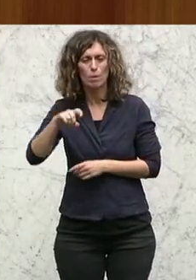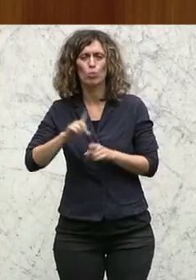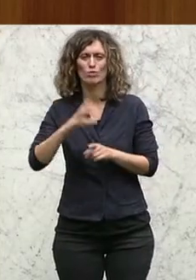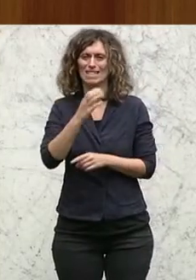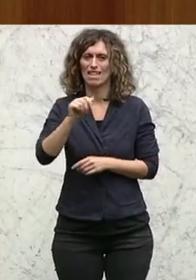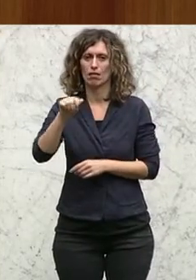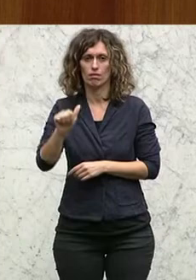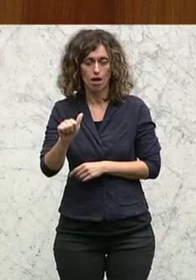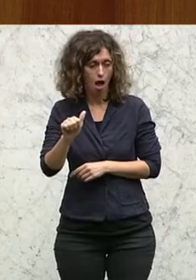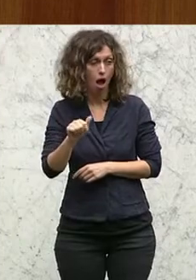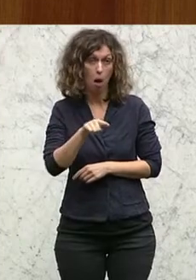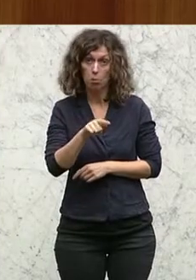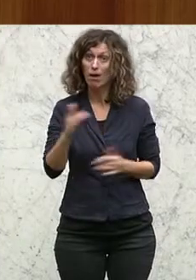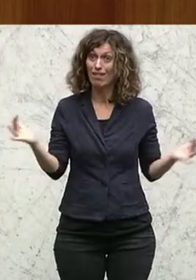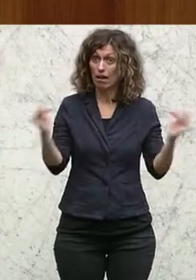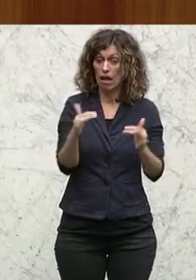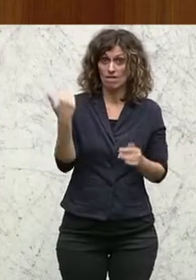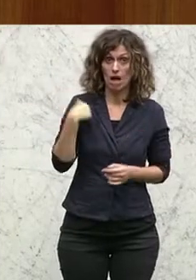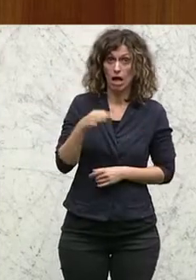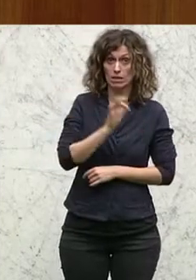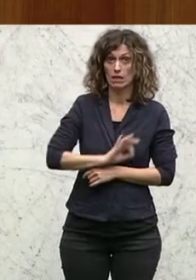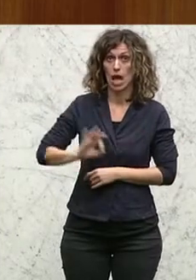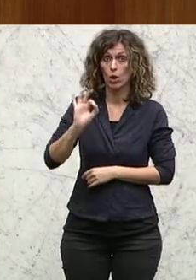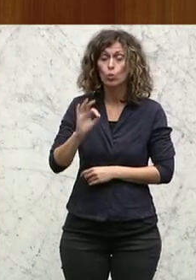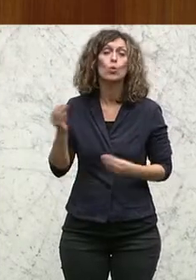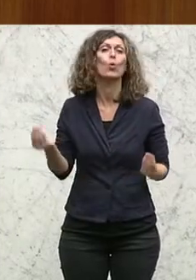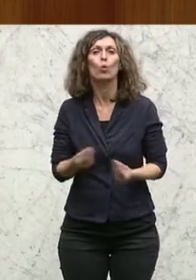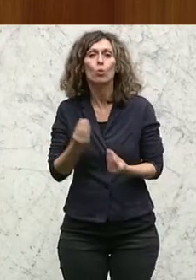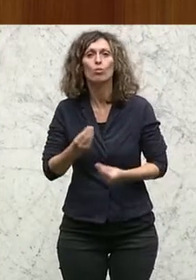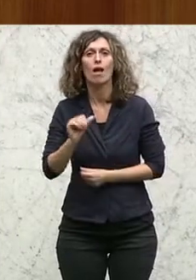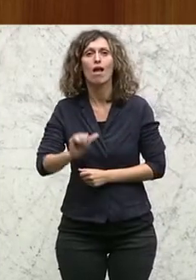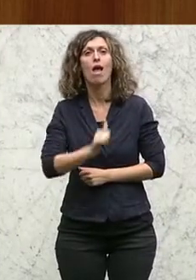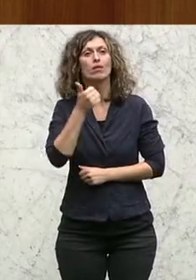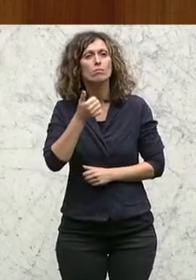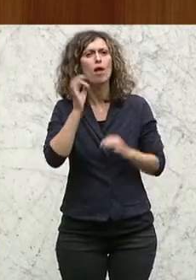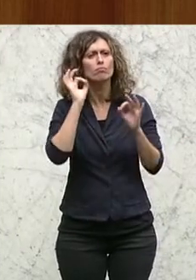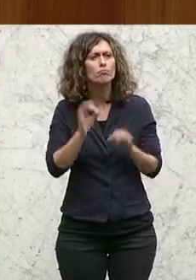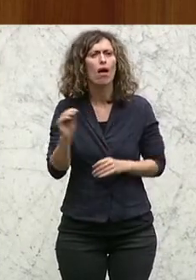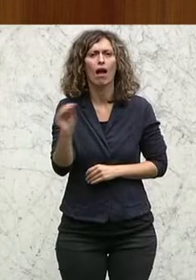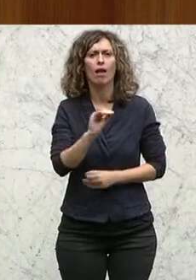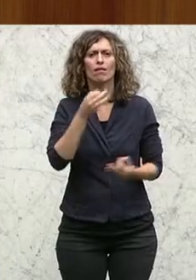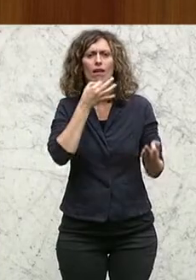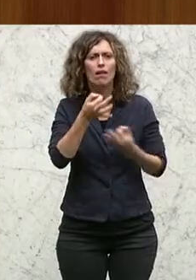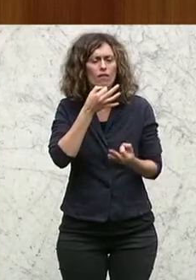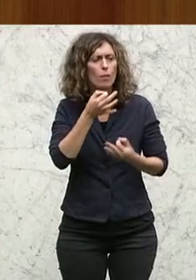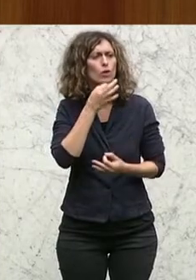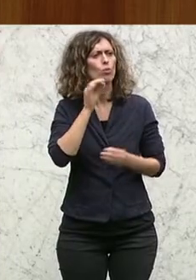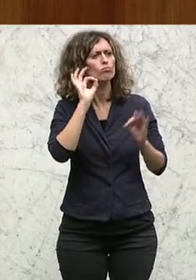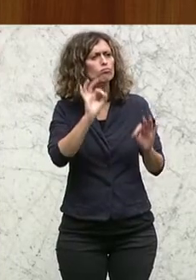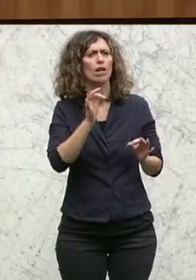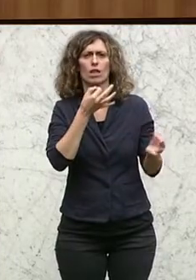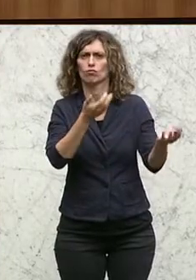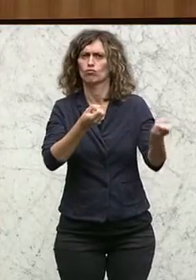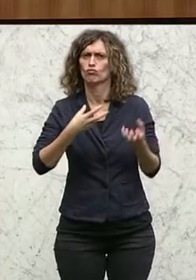Übrigen auch sehr, sehr gut gewesen ist, weil man endlich einmal Informationen aus erster Hand auch bekommen hat. Ich habe im Übrigen